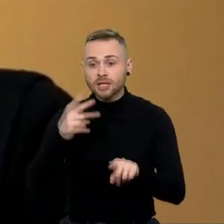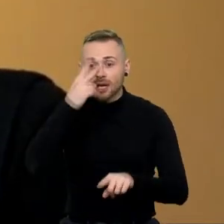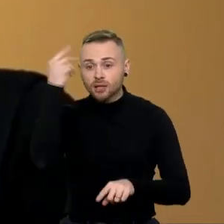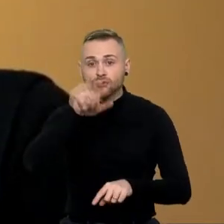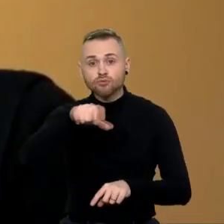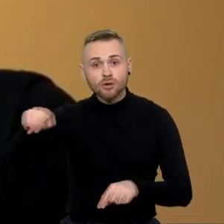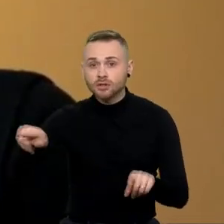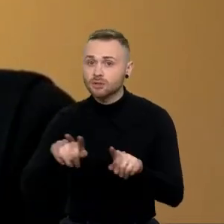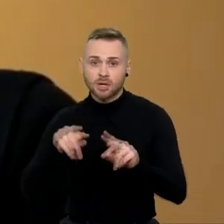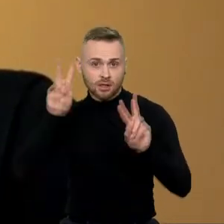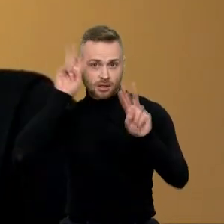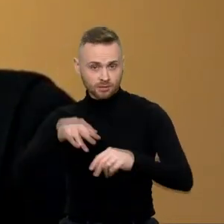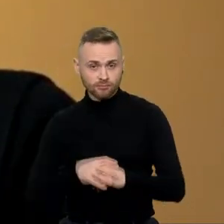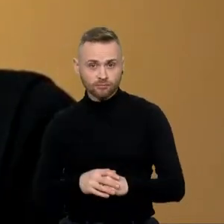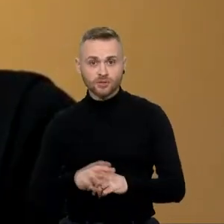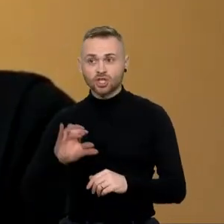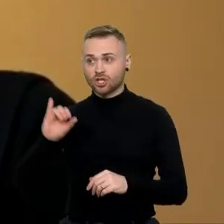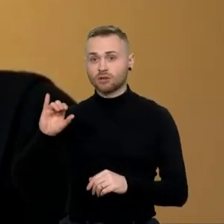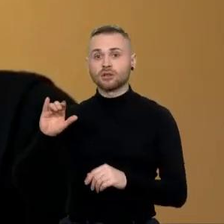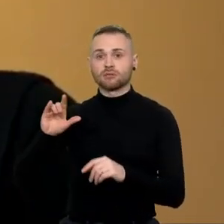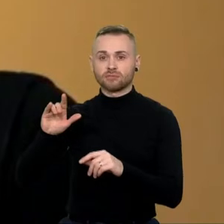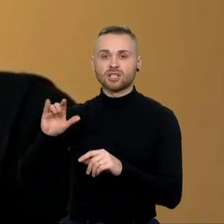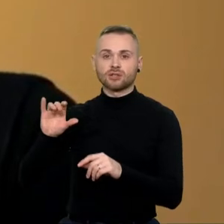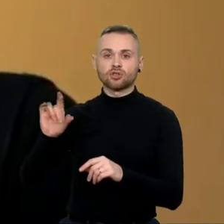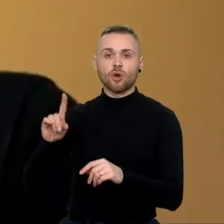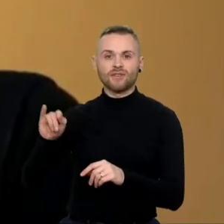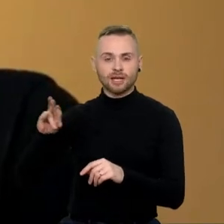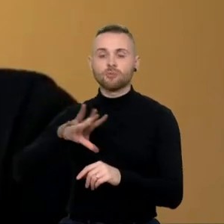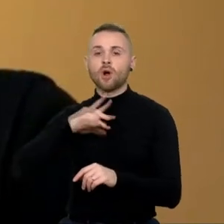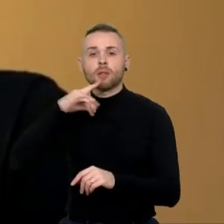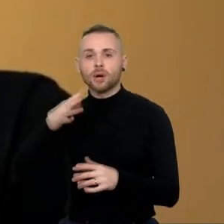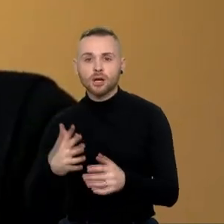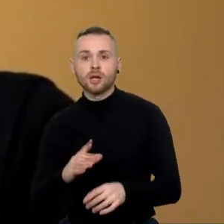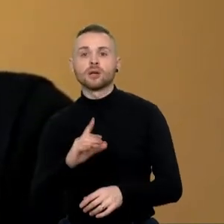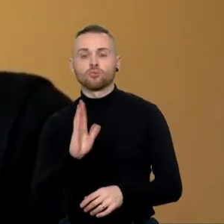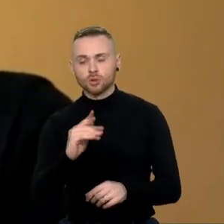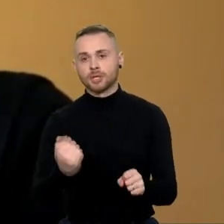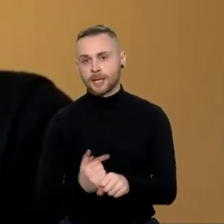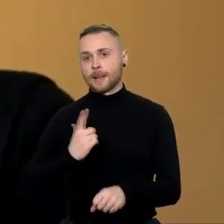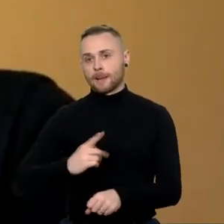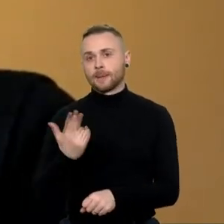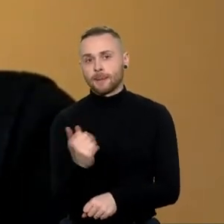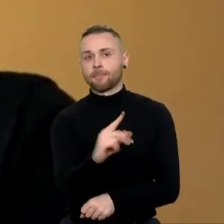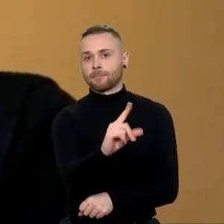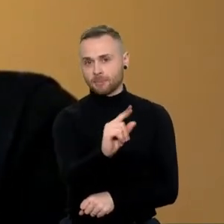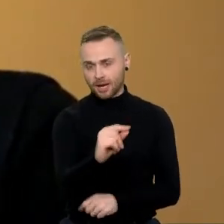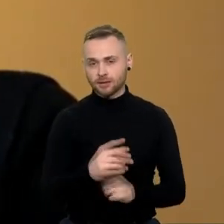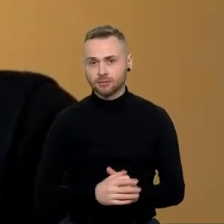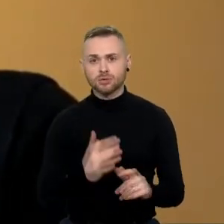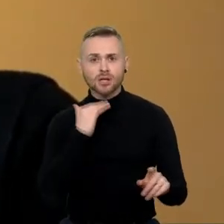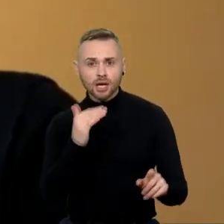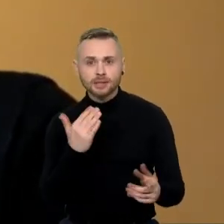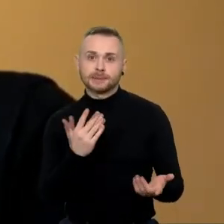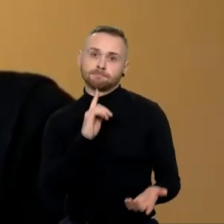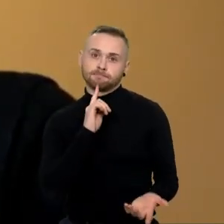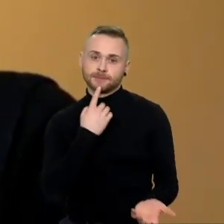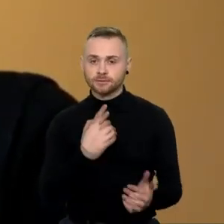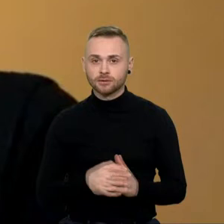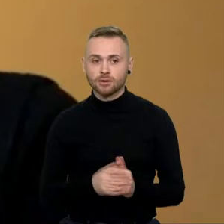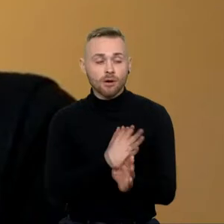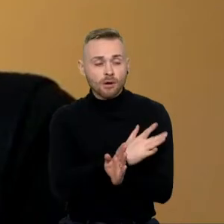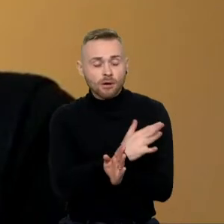koledė Dovilė. Lauksime įti pirmadienį. Nežinau, ar ką nors aištiai sužinosime. Per tą laiką prileisime daug gandų,